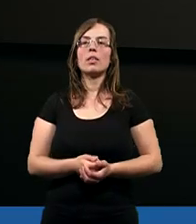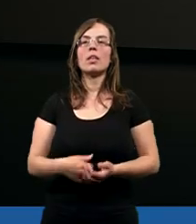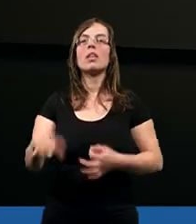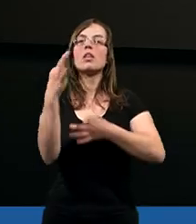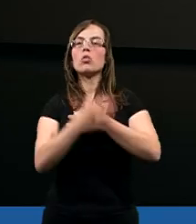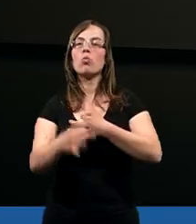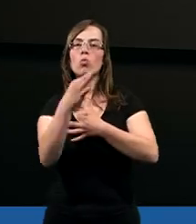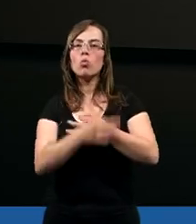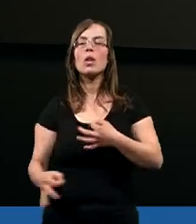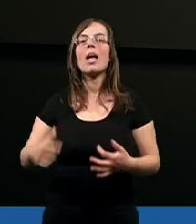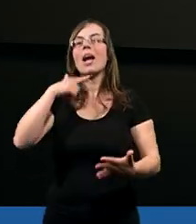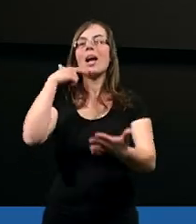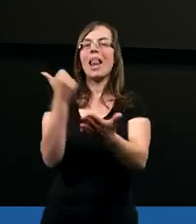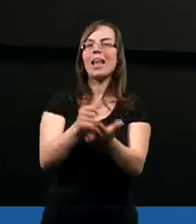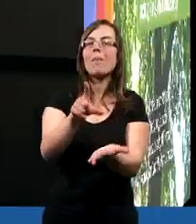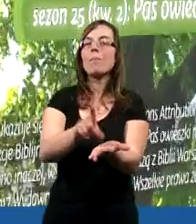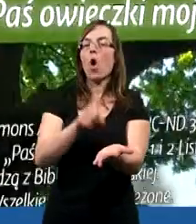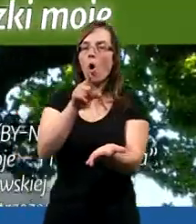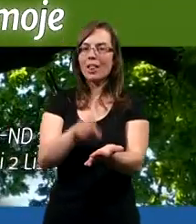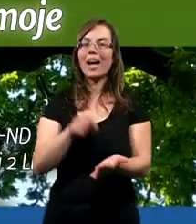Studiujemy Listy Piotra.